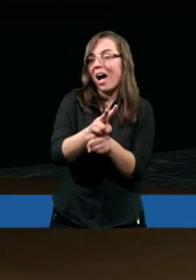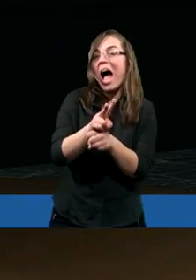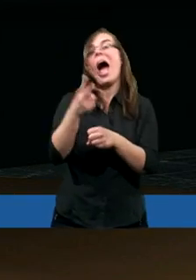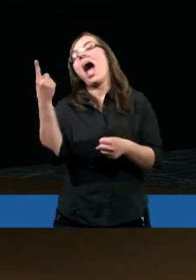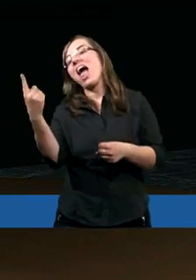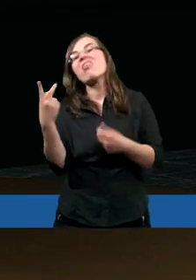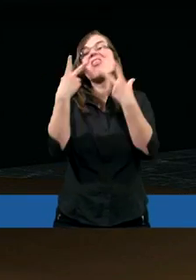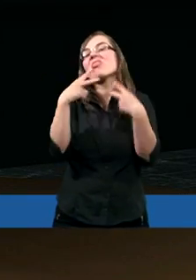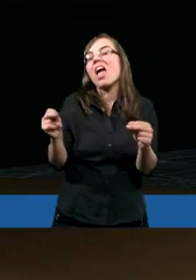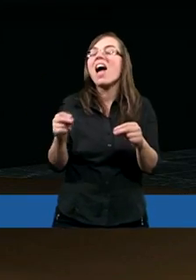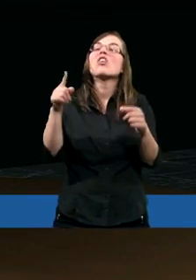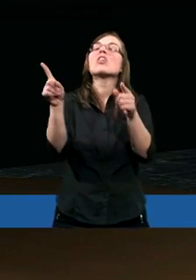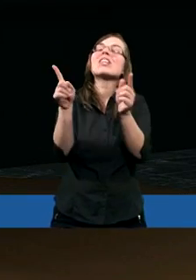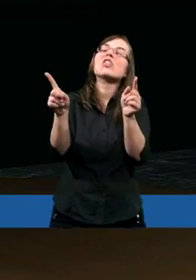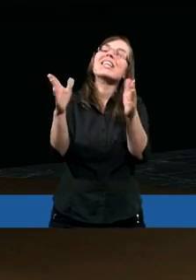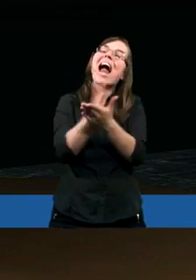stosunek.